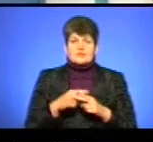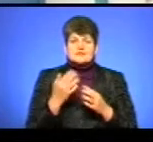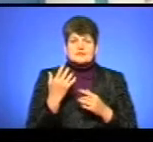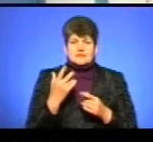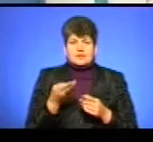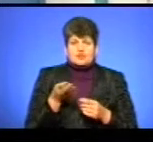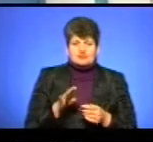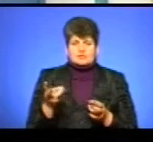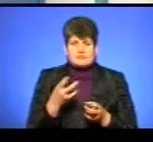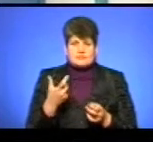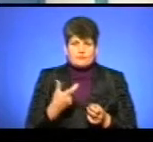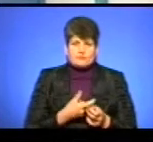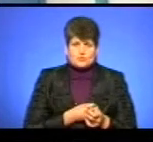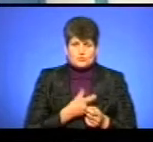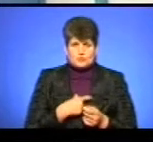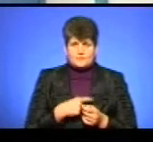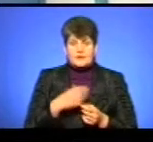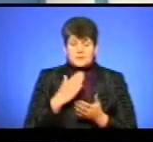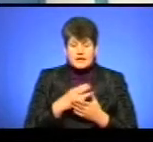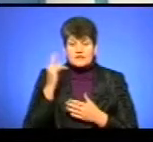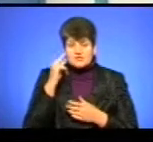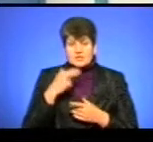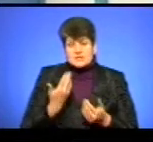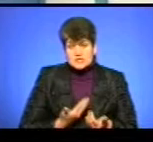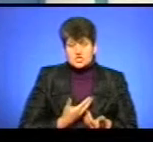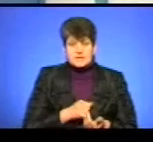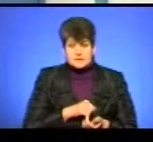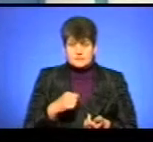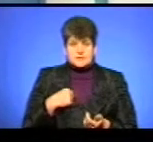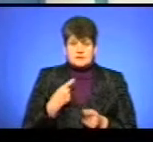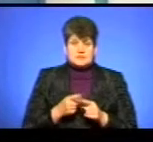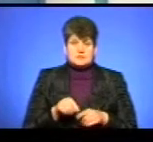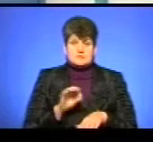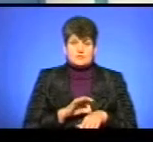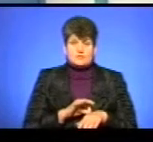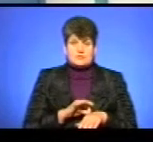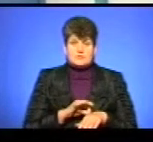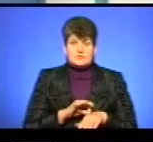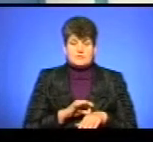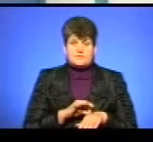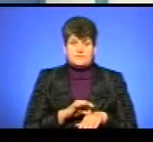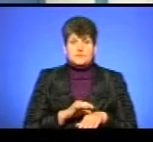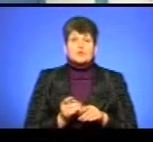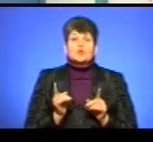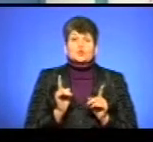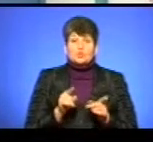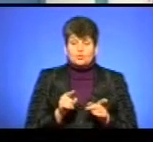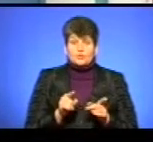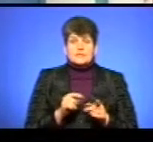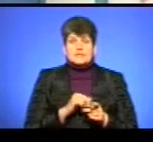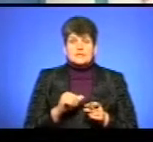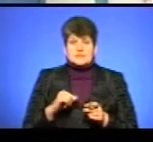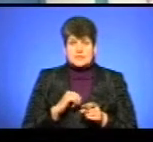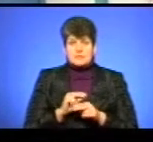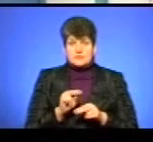інсулін він має собі вести. Тобто він має вчитися жити з даним захворюванням. Якісно жити. Тому саме освітня